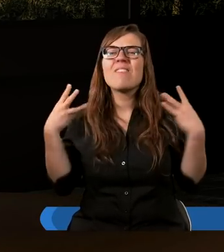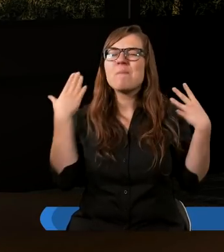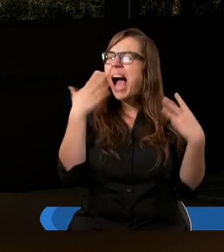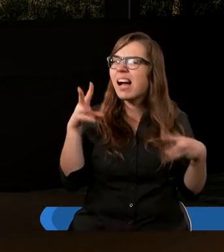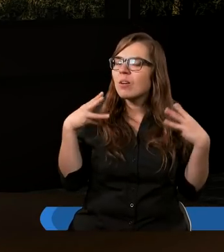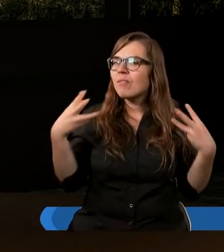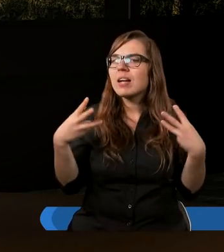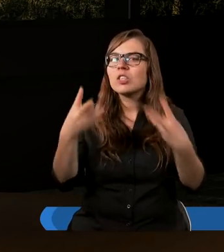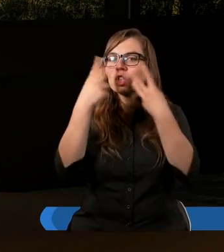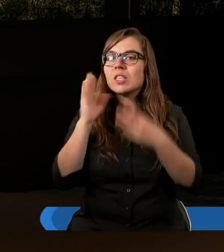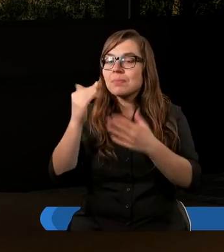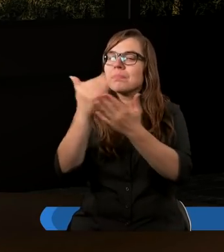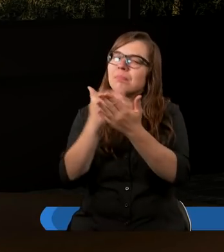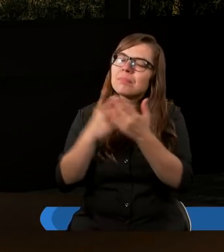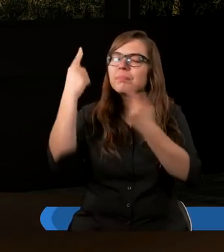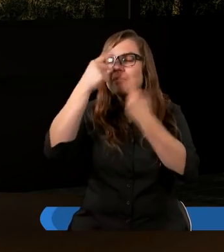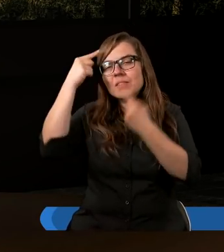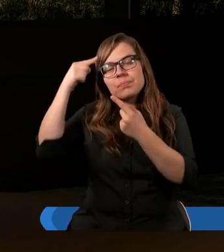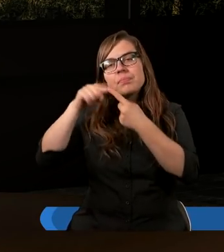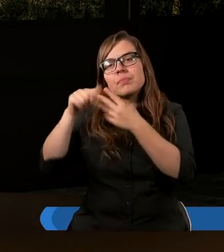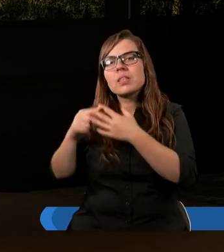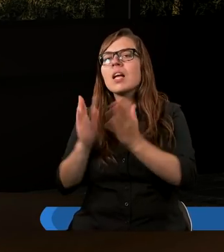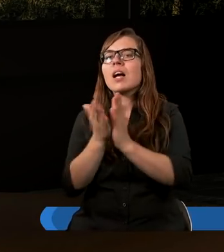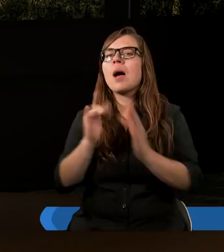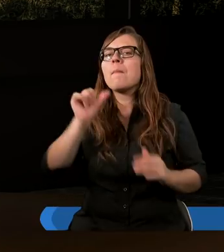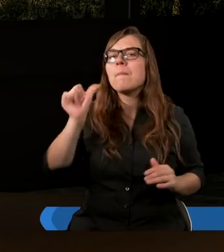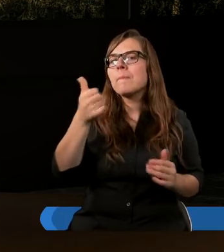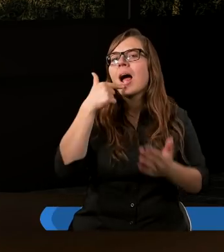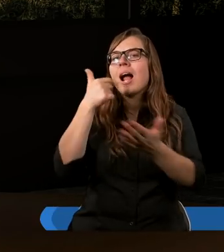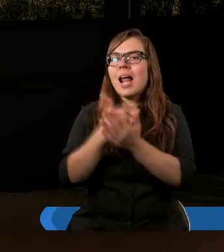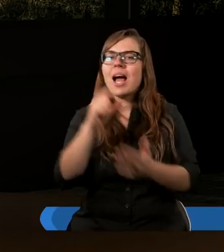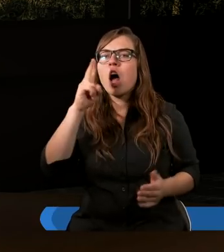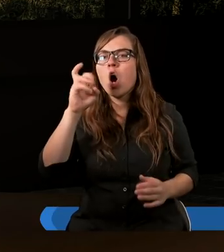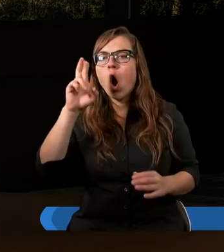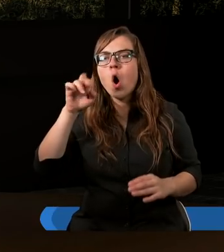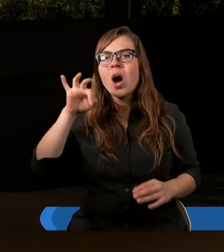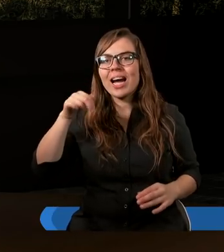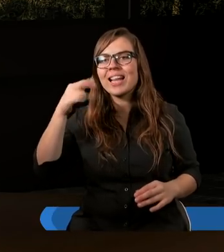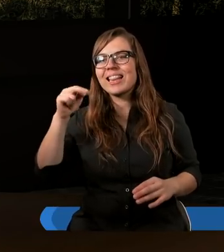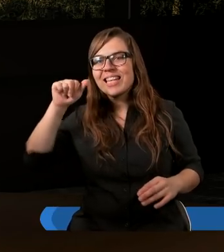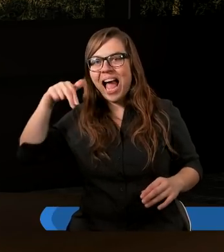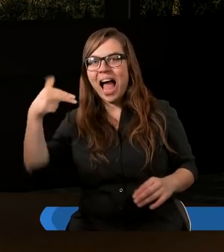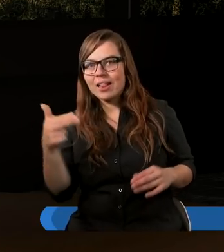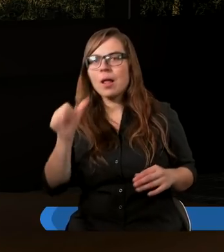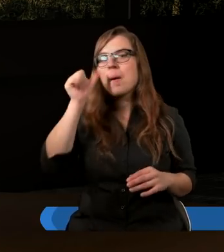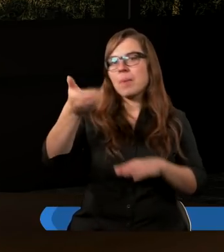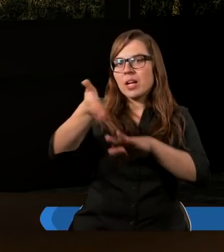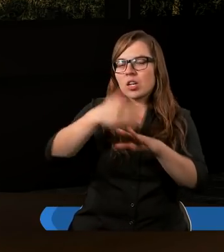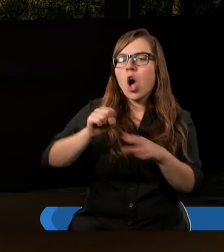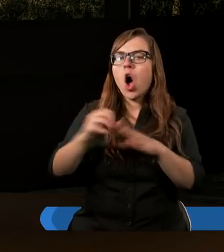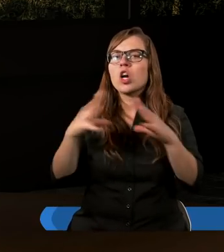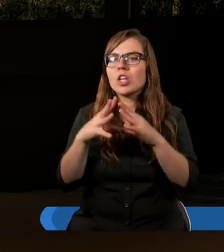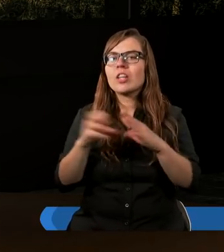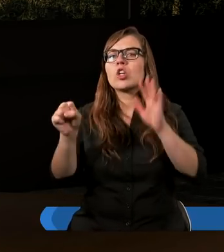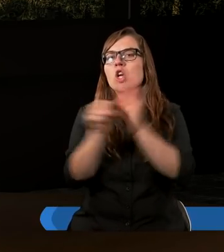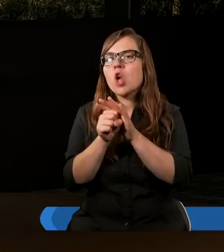czytać i na którym będziemy rozważać, jest tekst z pierwszego listu do Koryntian, pierwszy rozdział od